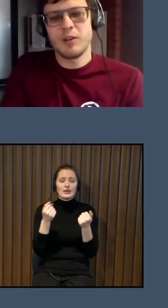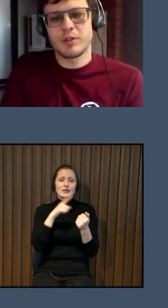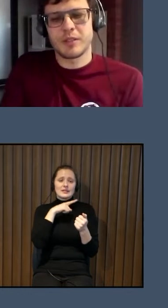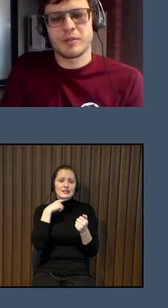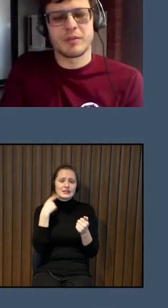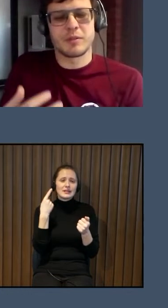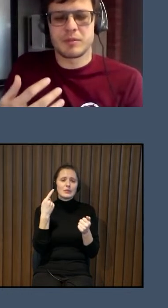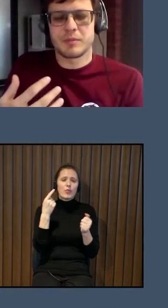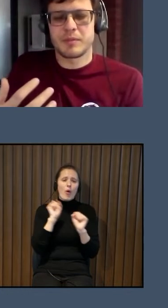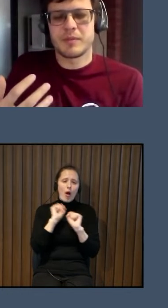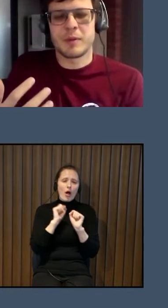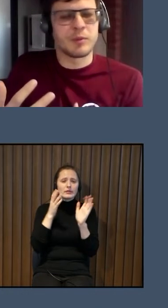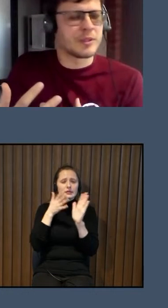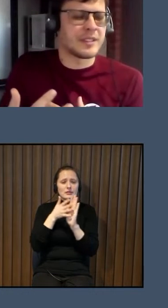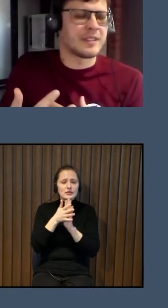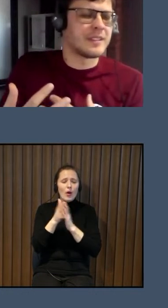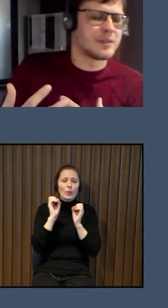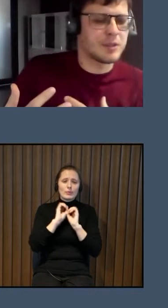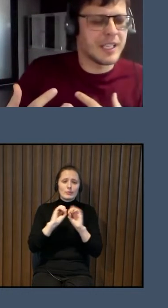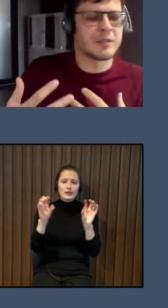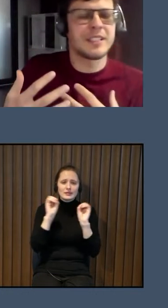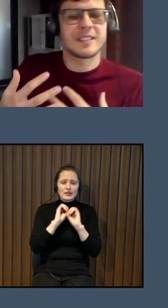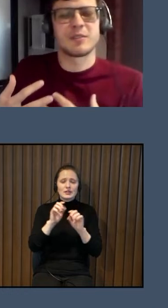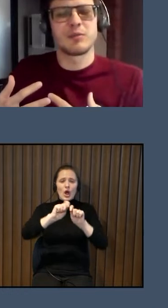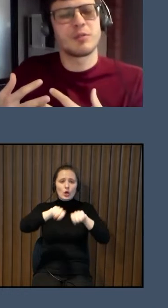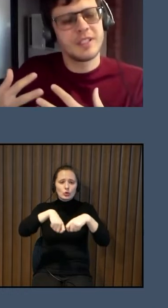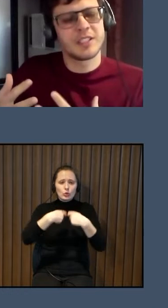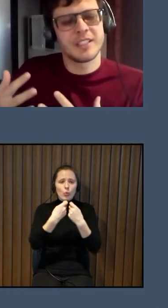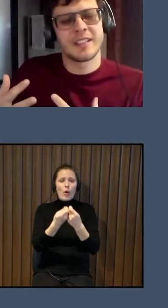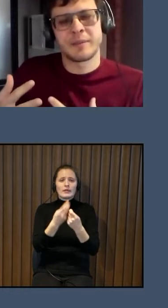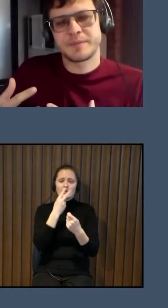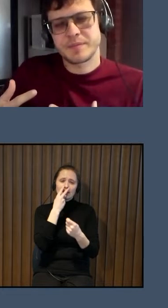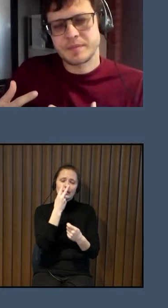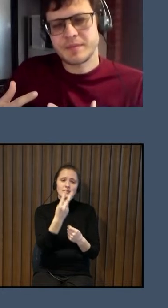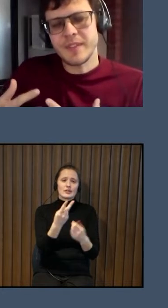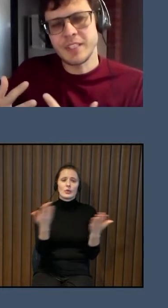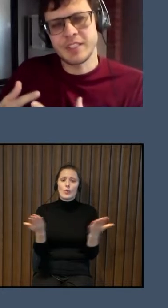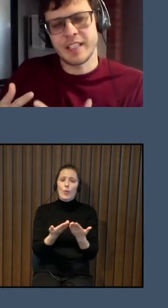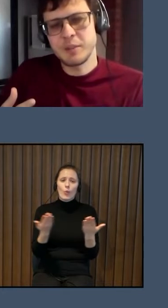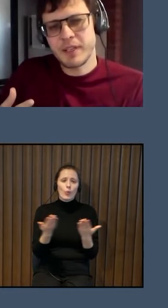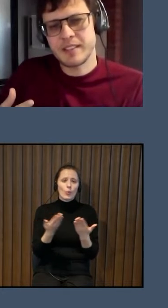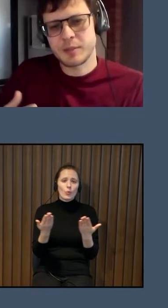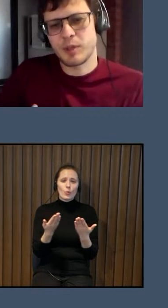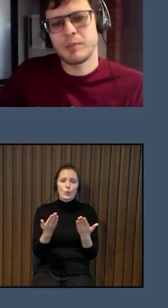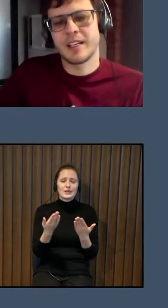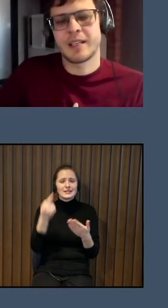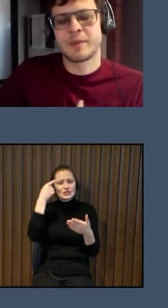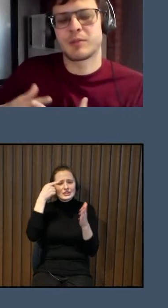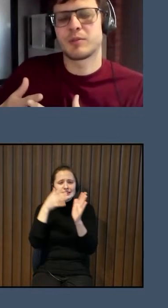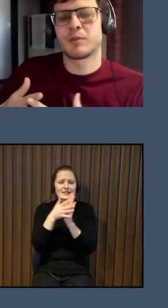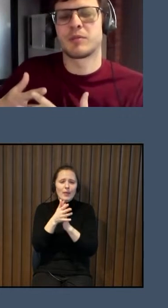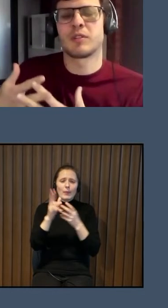iziet cauri un varbūt dot tādu ieskatu, kur ir šī te, šī te izpratnes